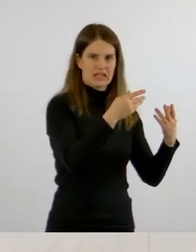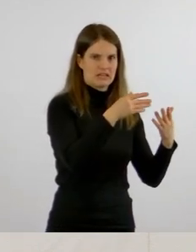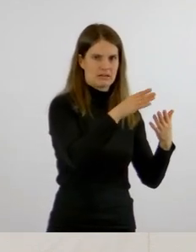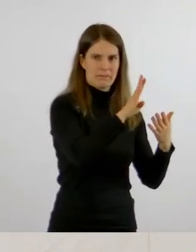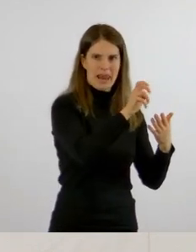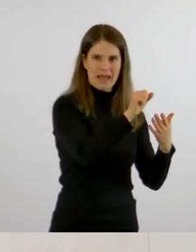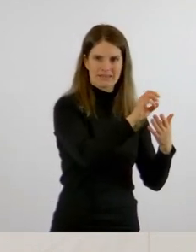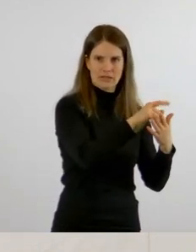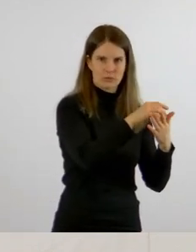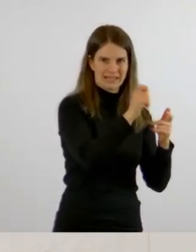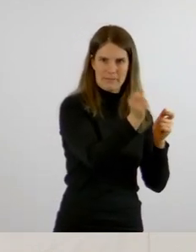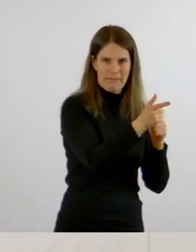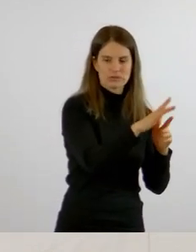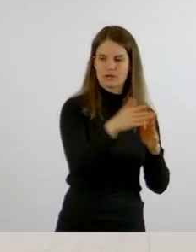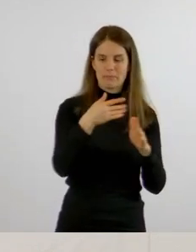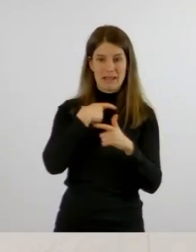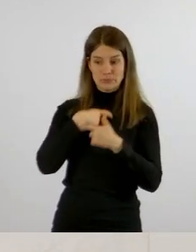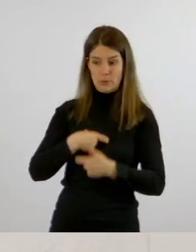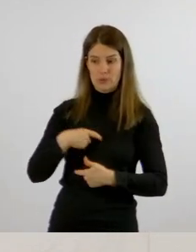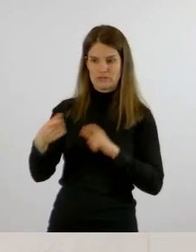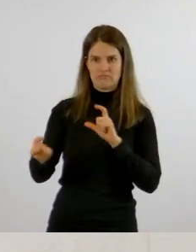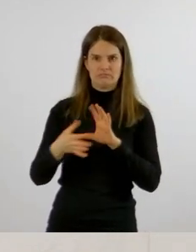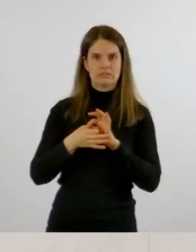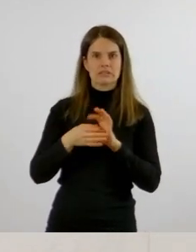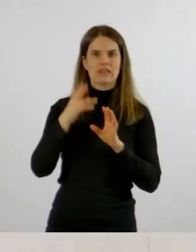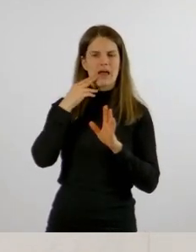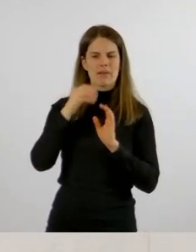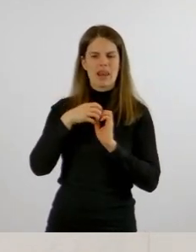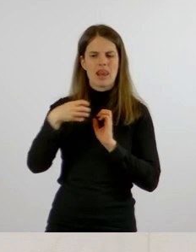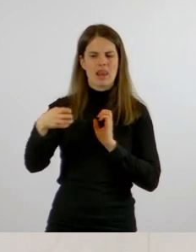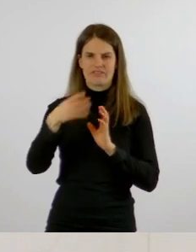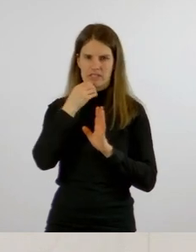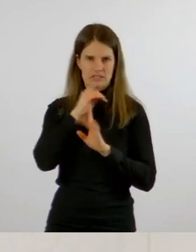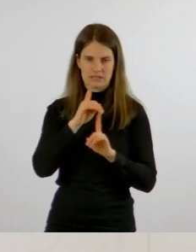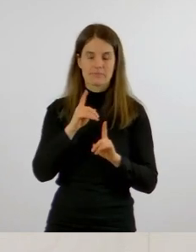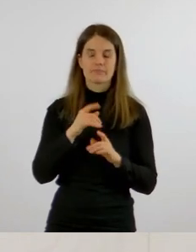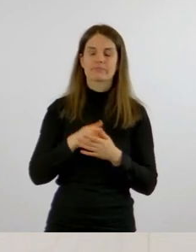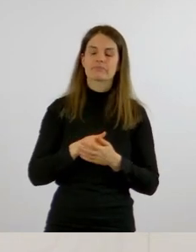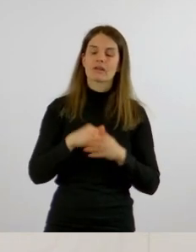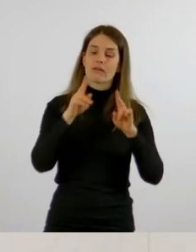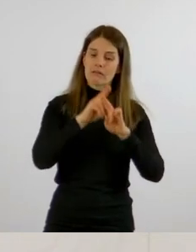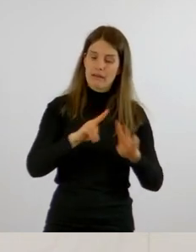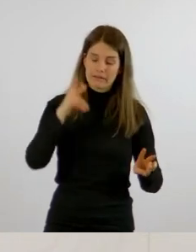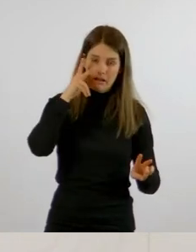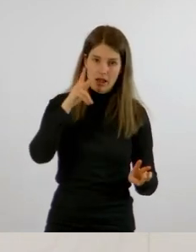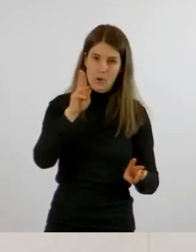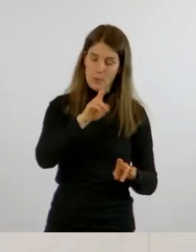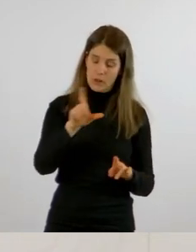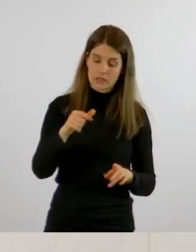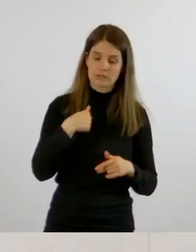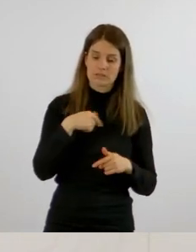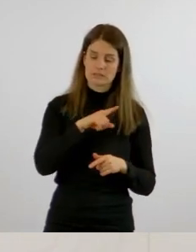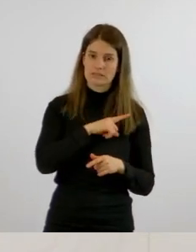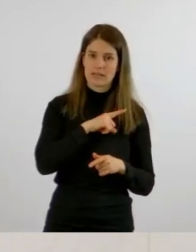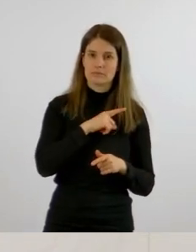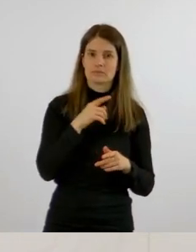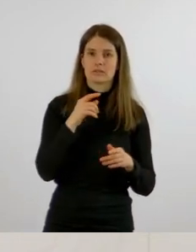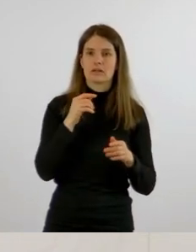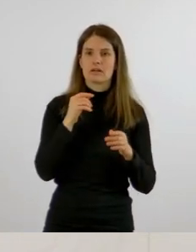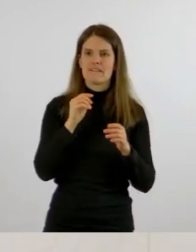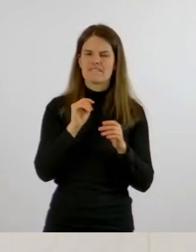ja auch nichts zur Sache. Die Anfrage lautet, sehr geehrter Herr Ullrich, mittlerweile bin ich seit fast zehn Jahren in einer